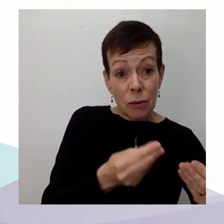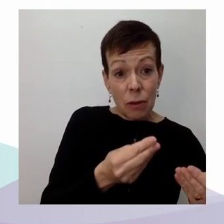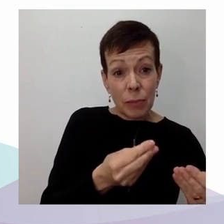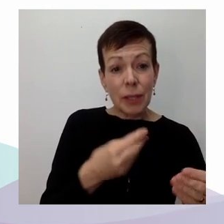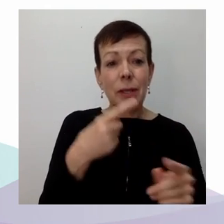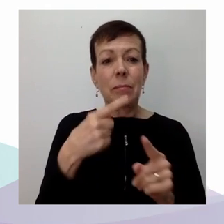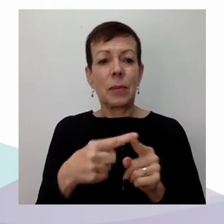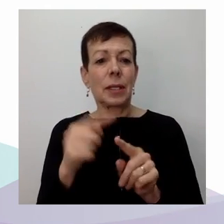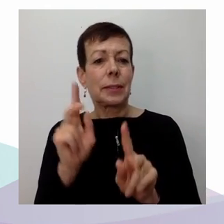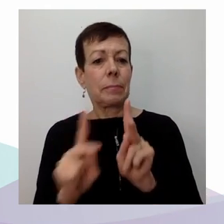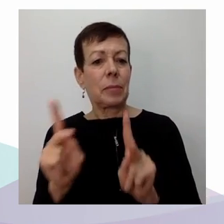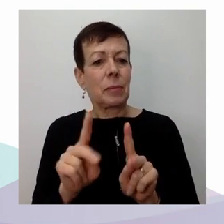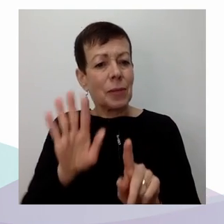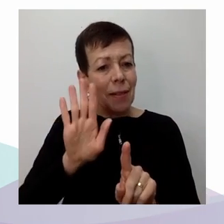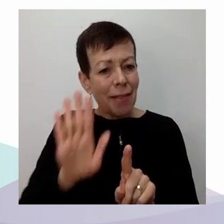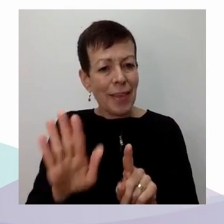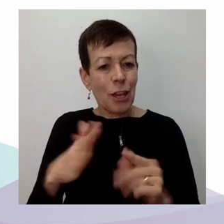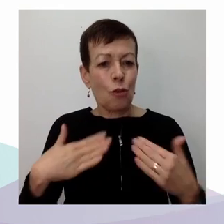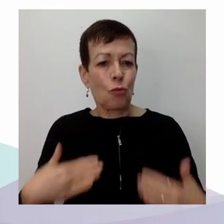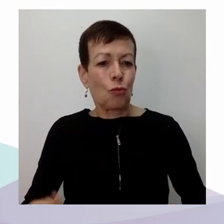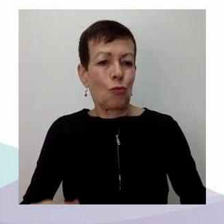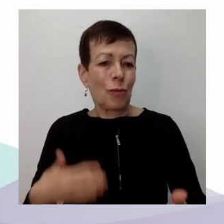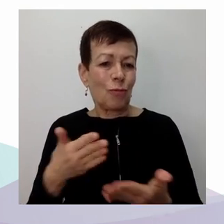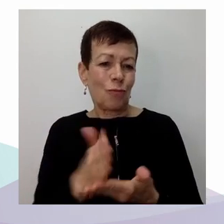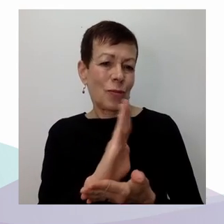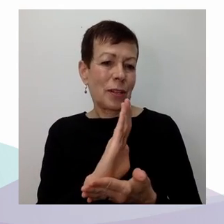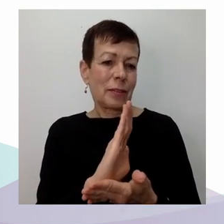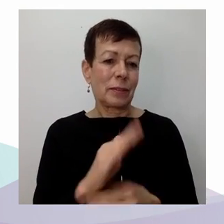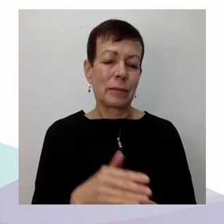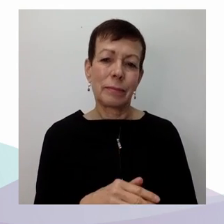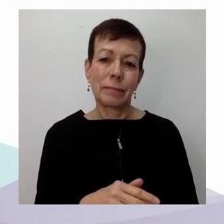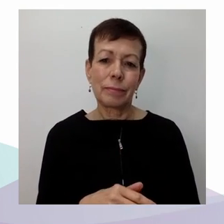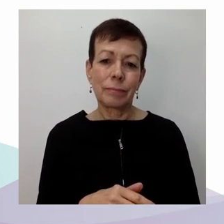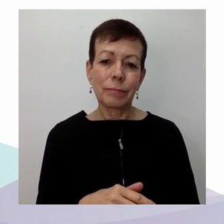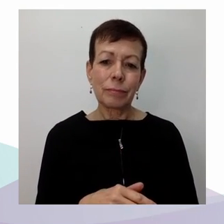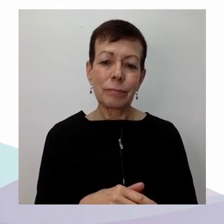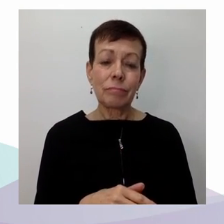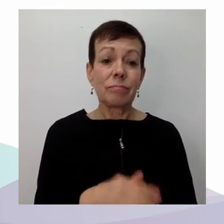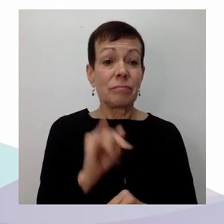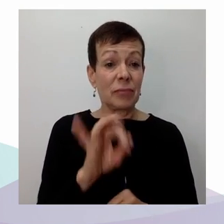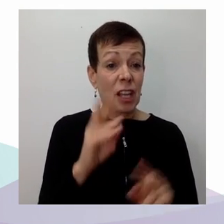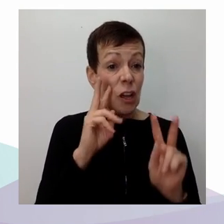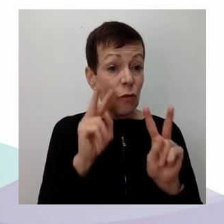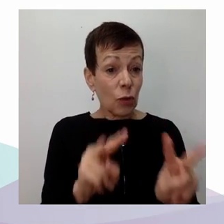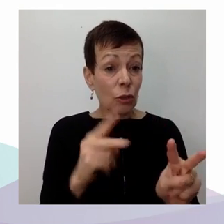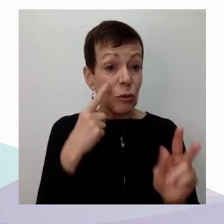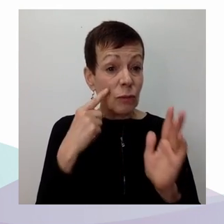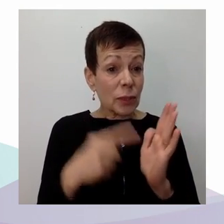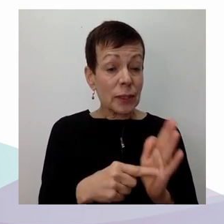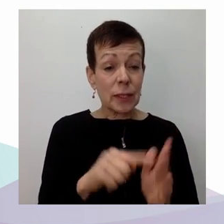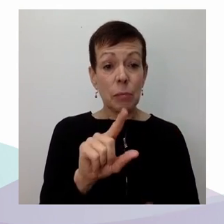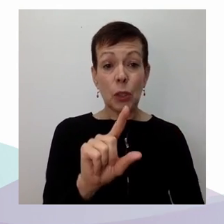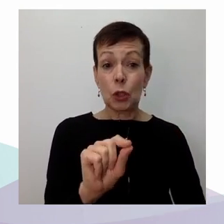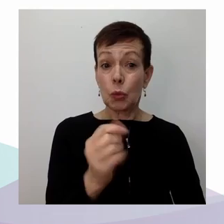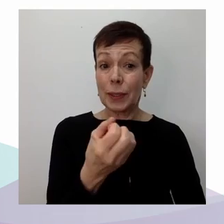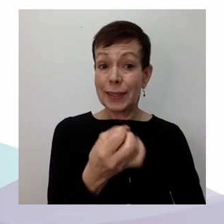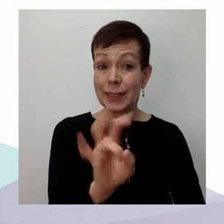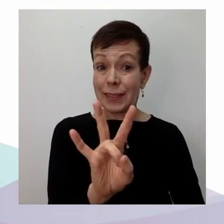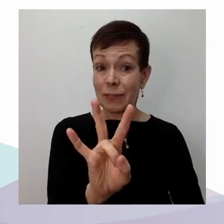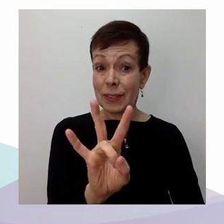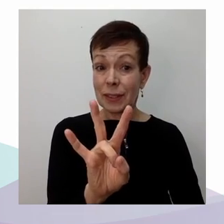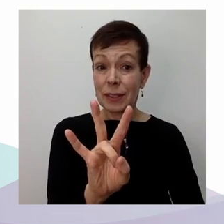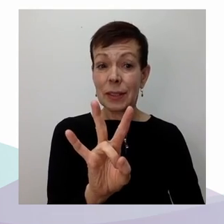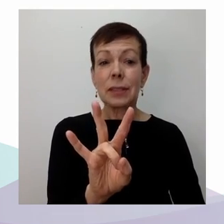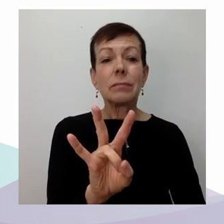de 2017 qui portait sur la création du programme Objectif emploi. Et j'ai demandé à mes étudiants de